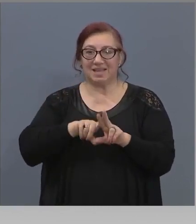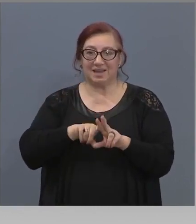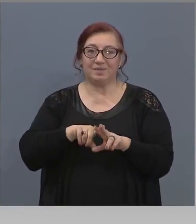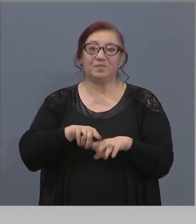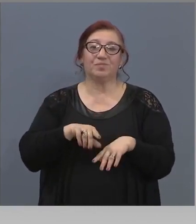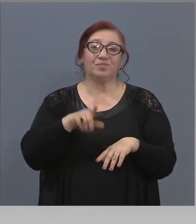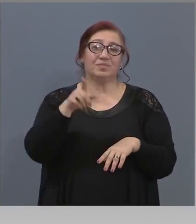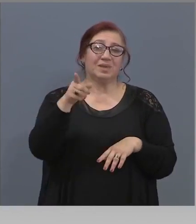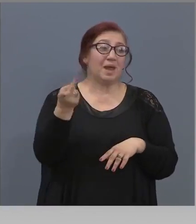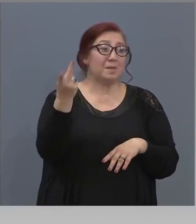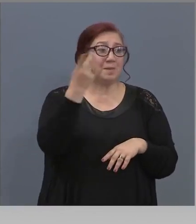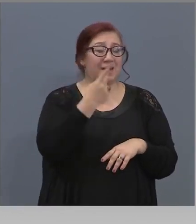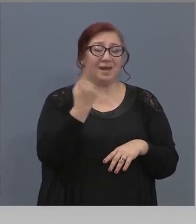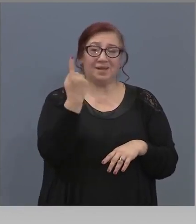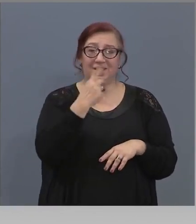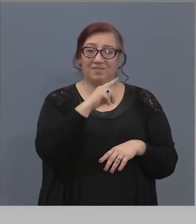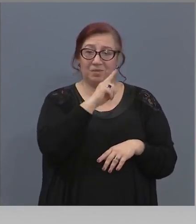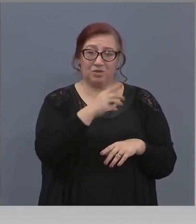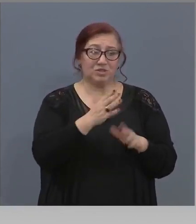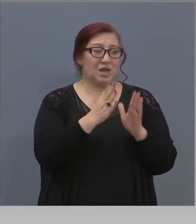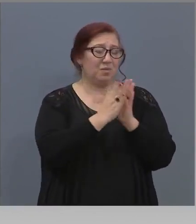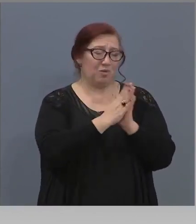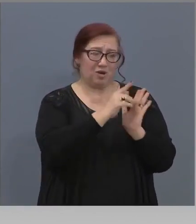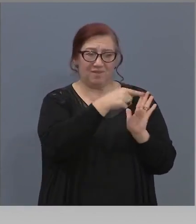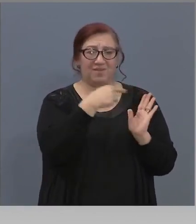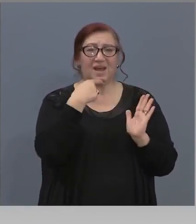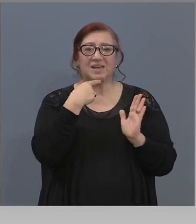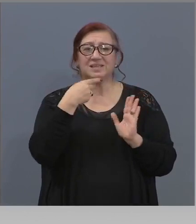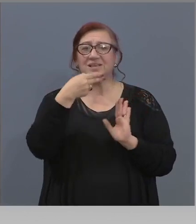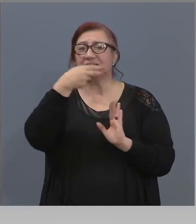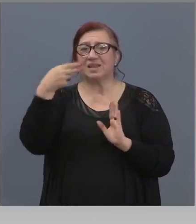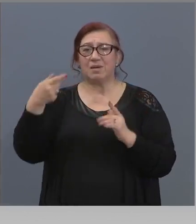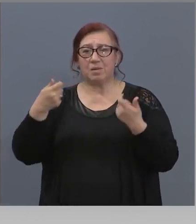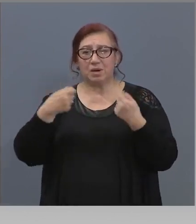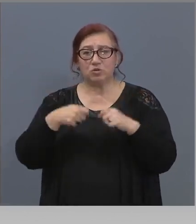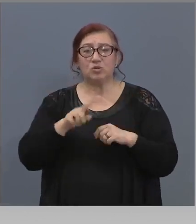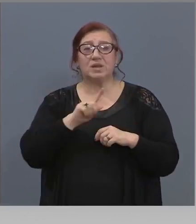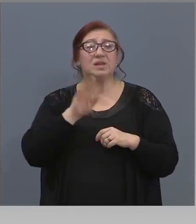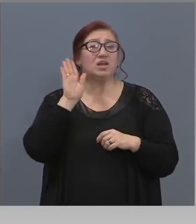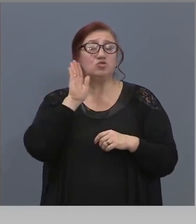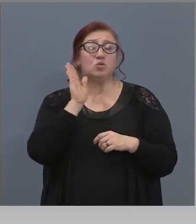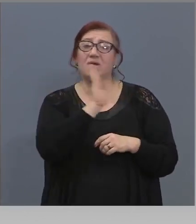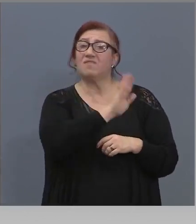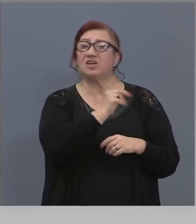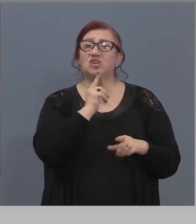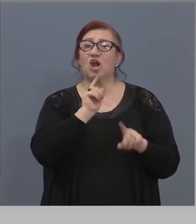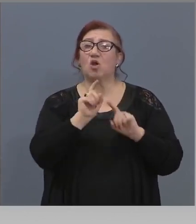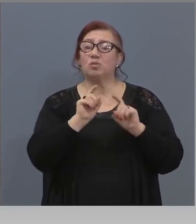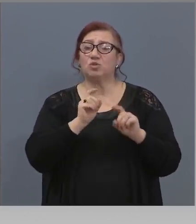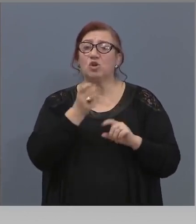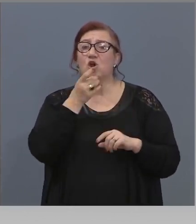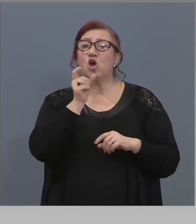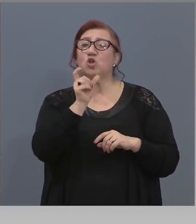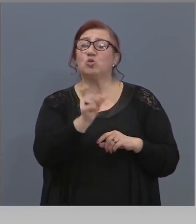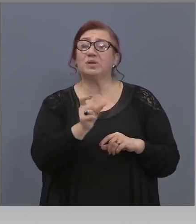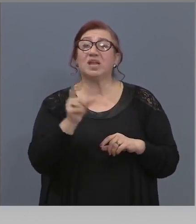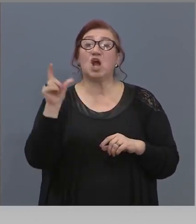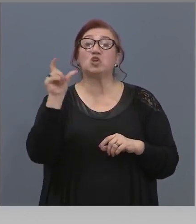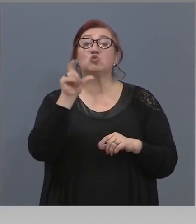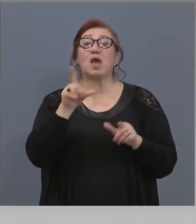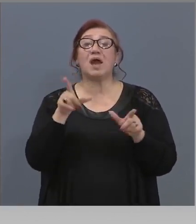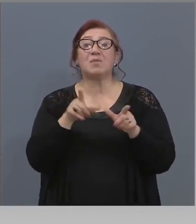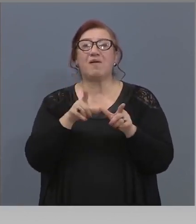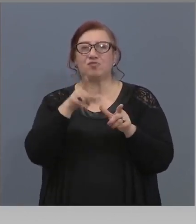господин Борисов, казахте, че темата е приключена, но не чухме вашия коментар по повод думите на Стоян Мавродиев, който с нощи в